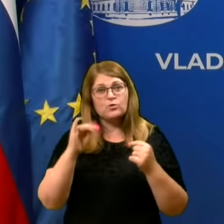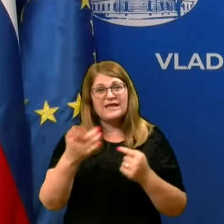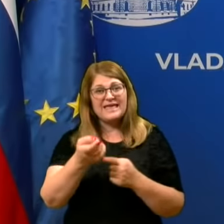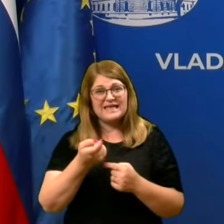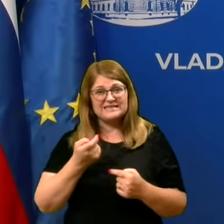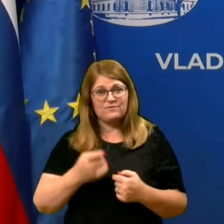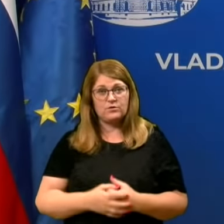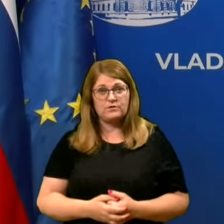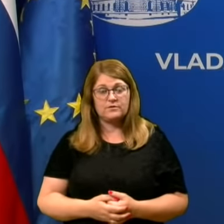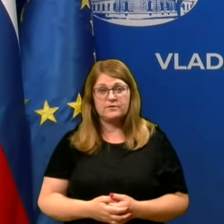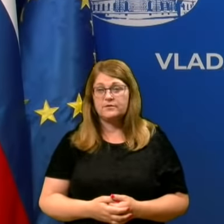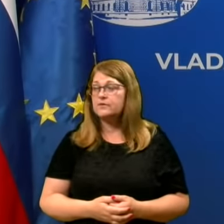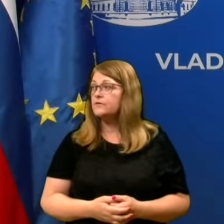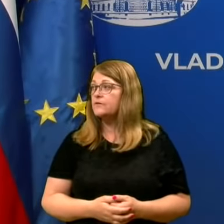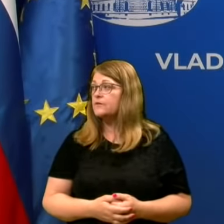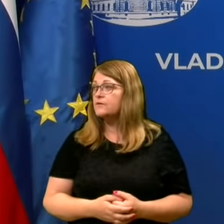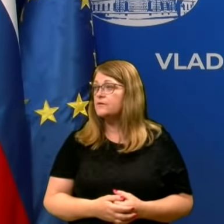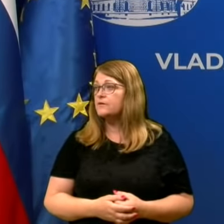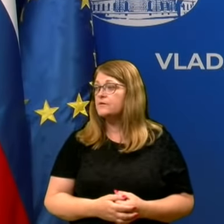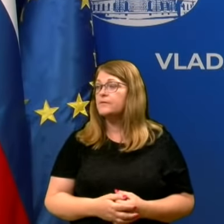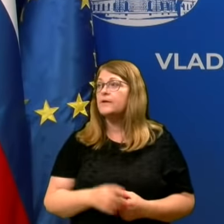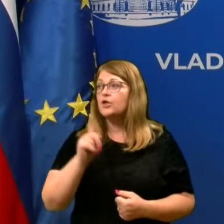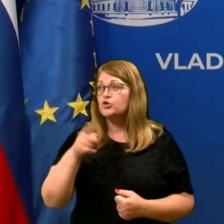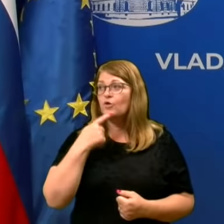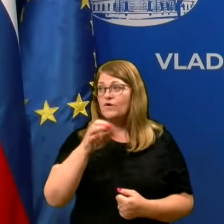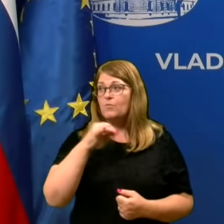To govorimo zdaj o teh zadnjih primerjih.